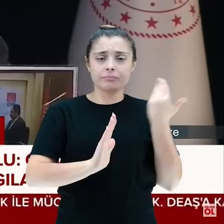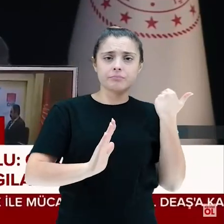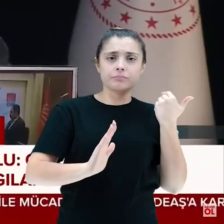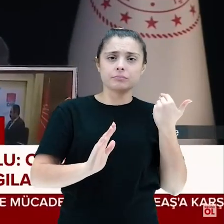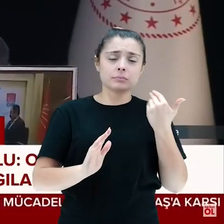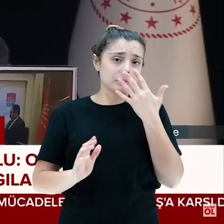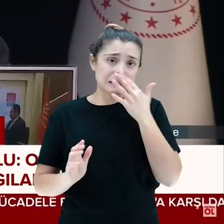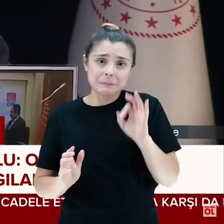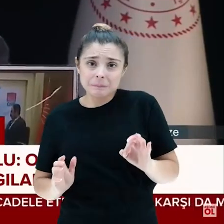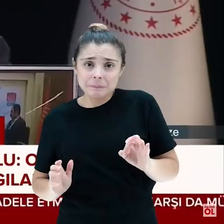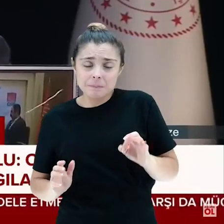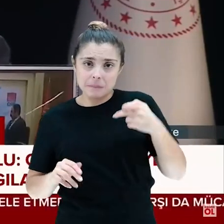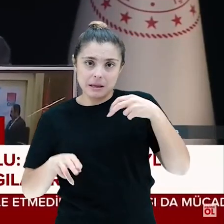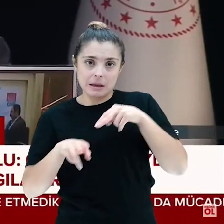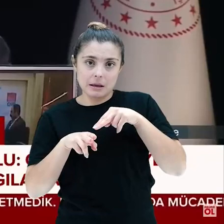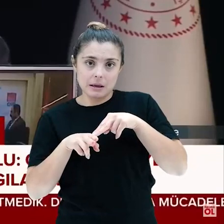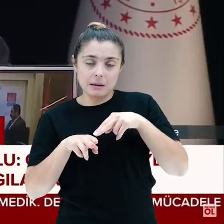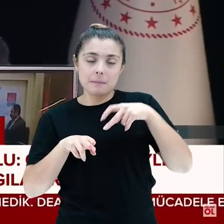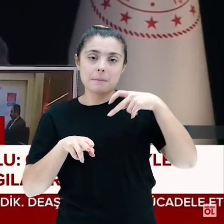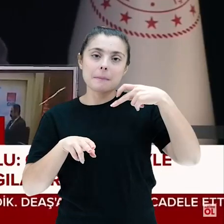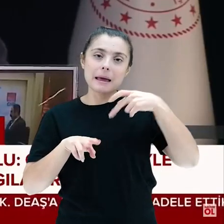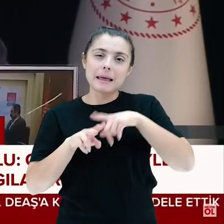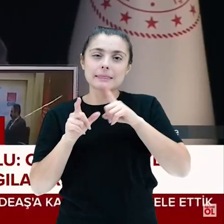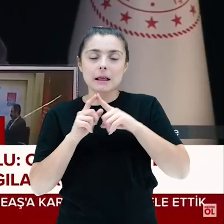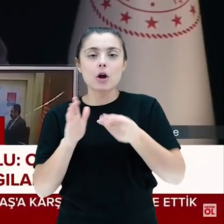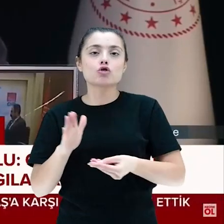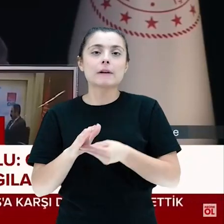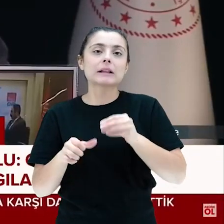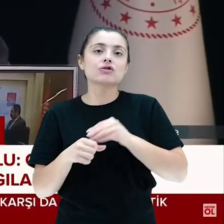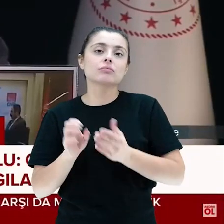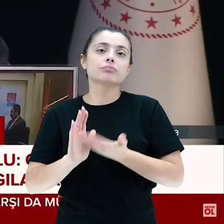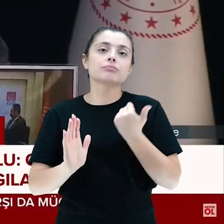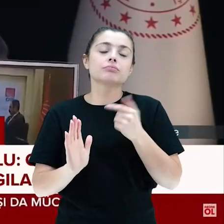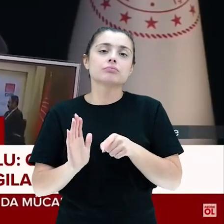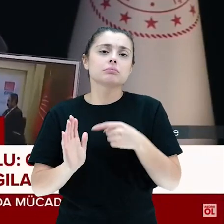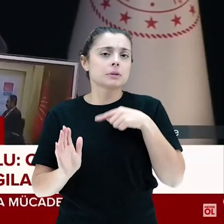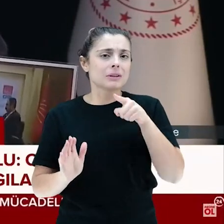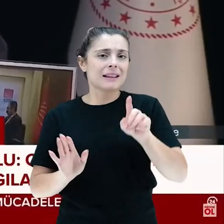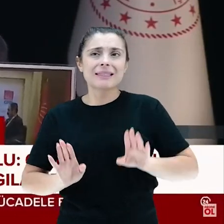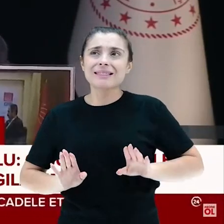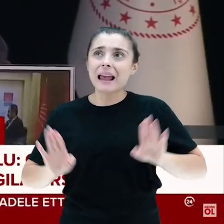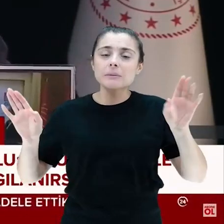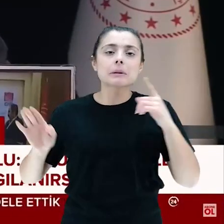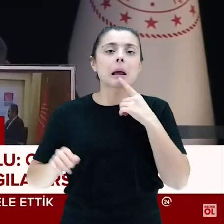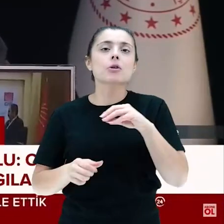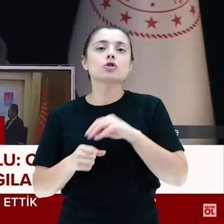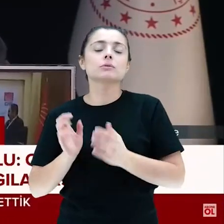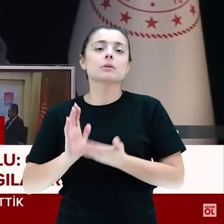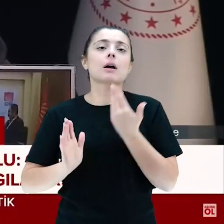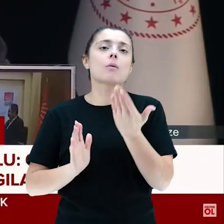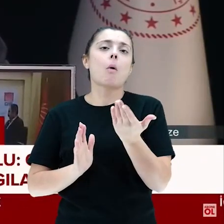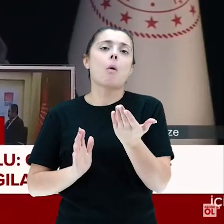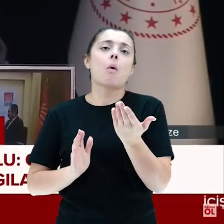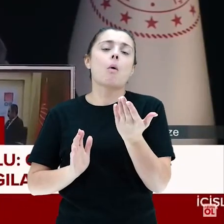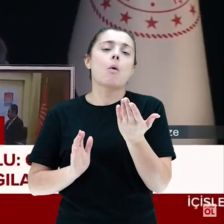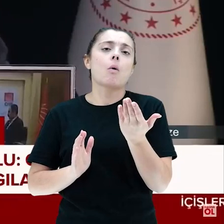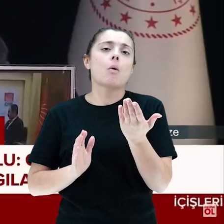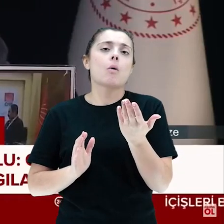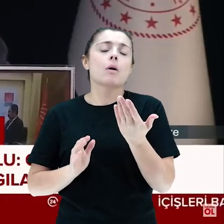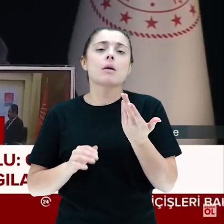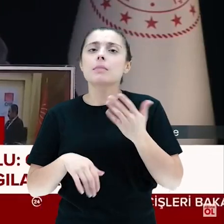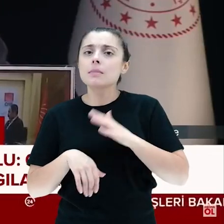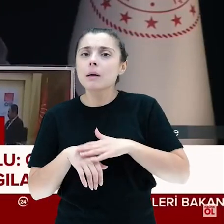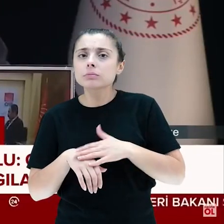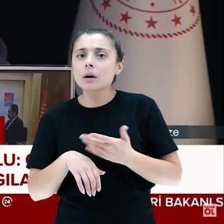ne yapacaksın? Türk bayrağını kaldıracaksın kime? PKK'ya, PYD'ye rüşvet vermek için kaldıracaksın. Ben sana